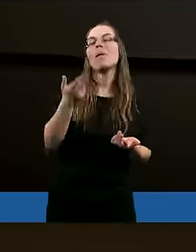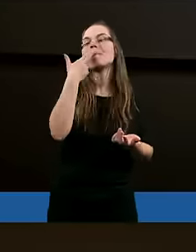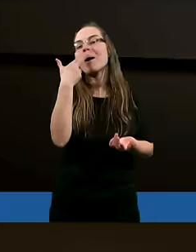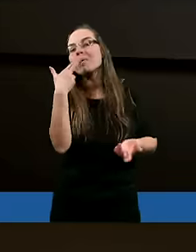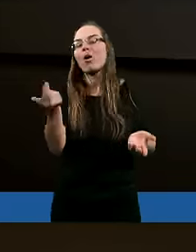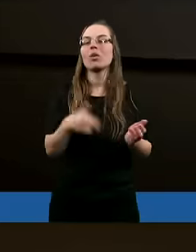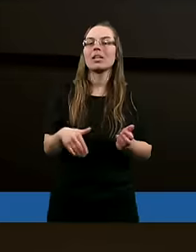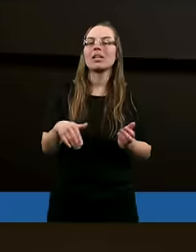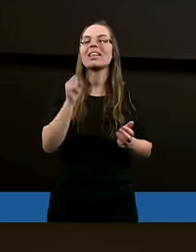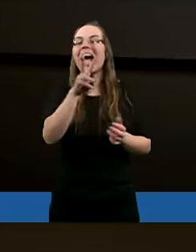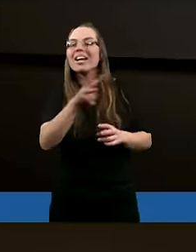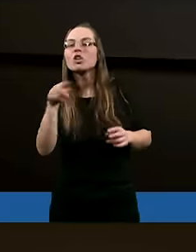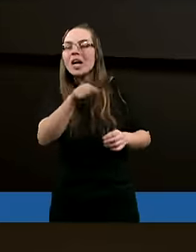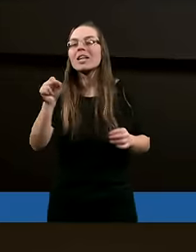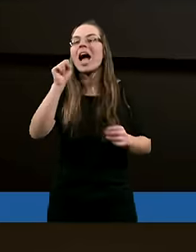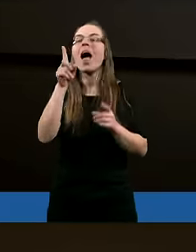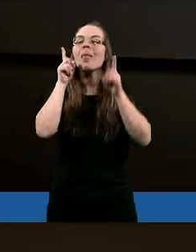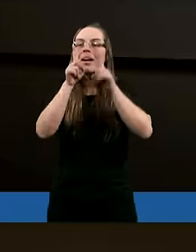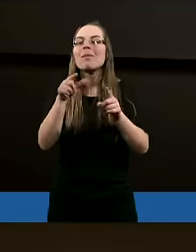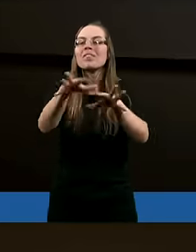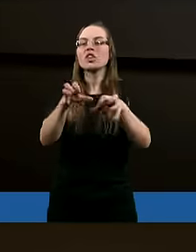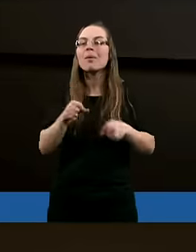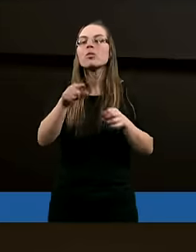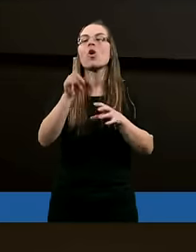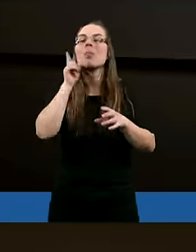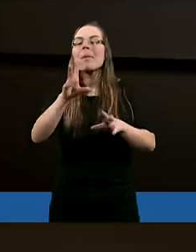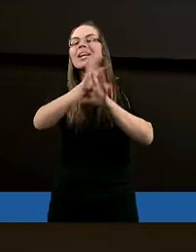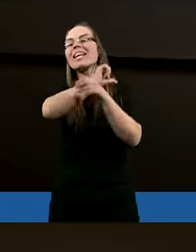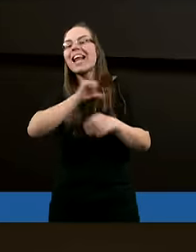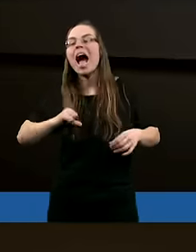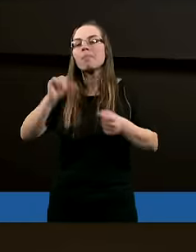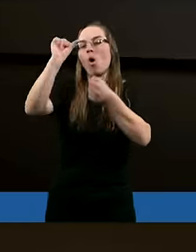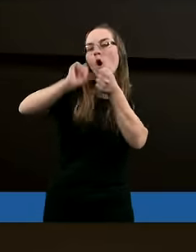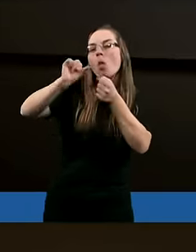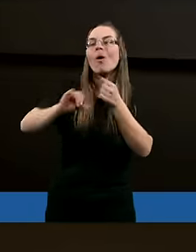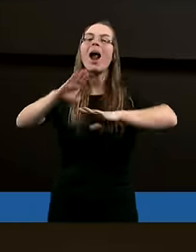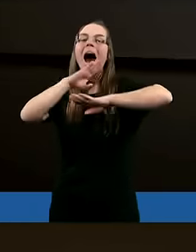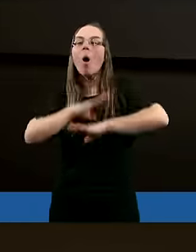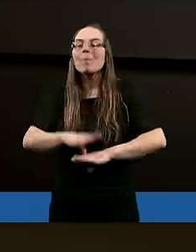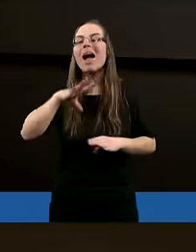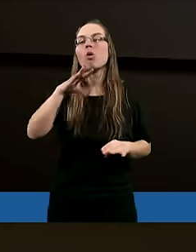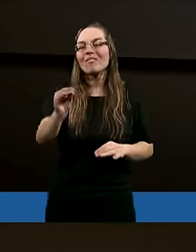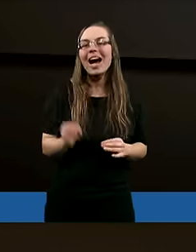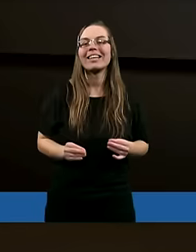alkohol, papierosy, takie rzeczy. A tak naprawdę trzemięźliwość to jest w ogóle samokontrola, opanowanie